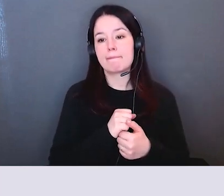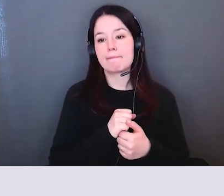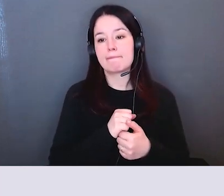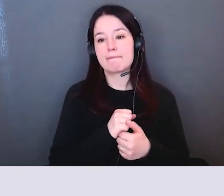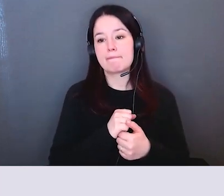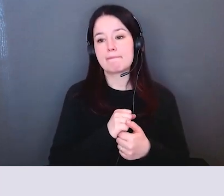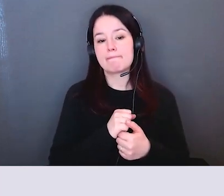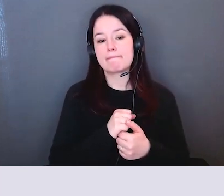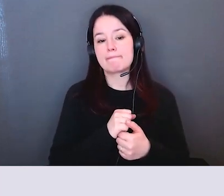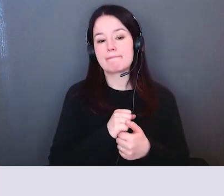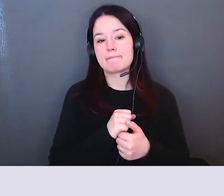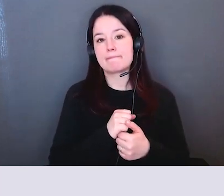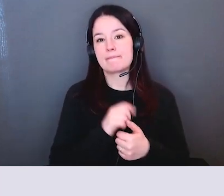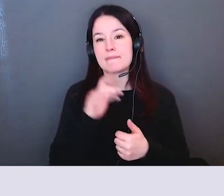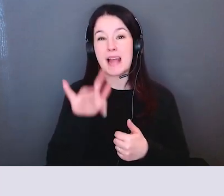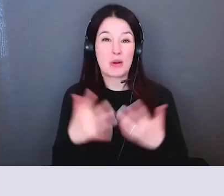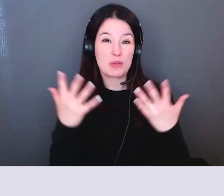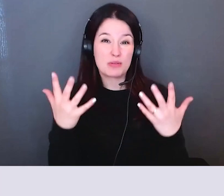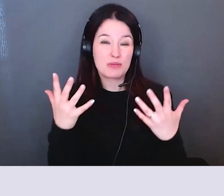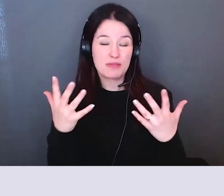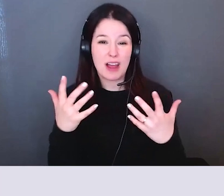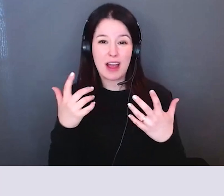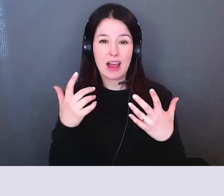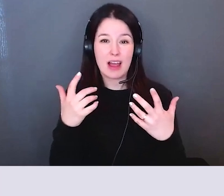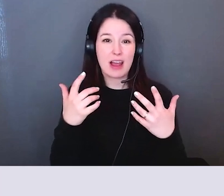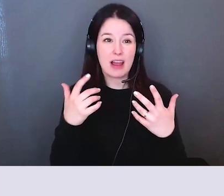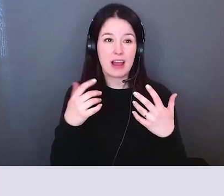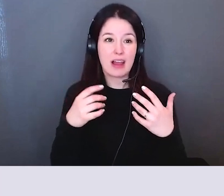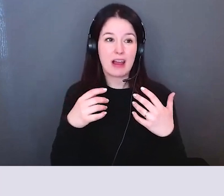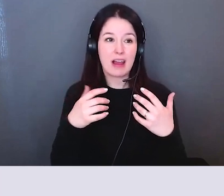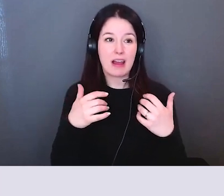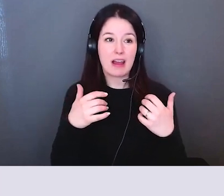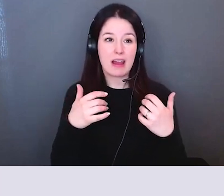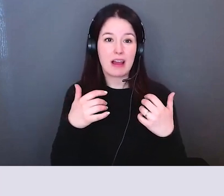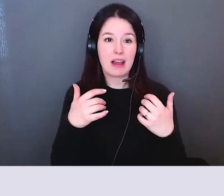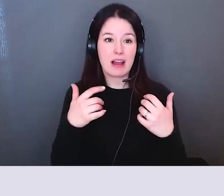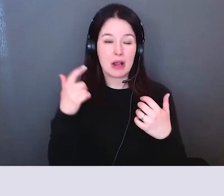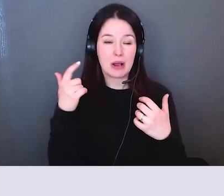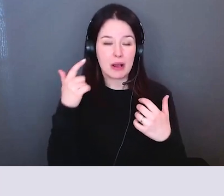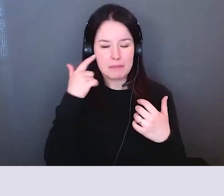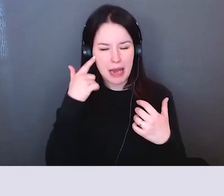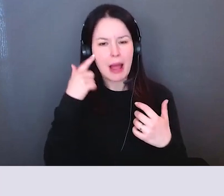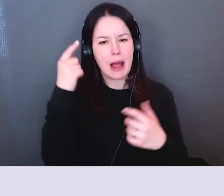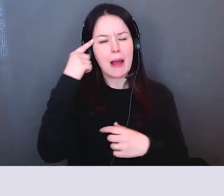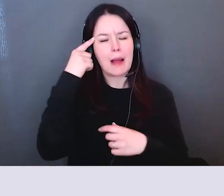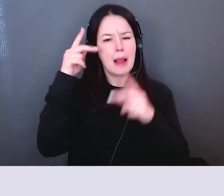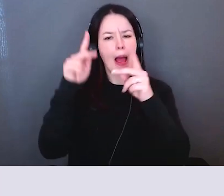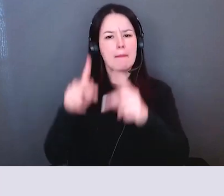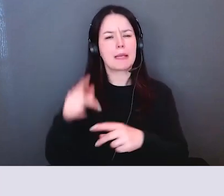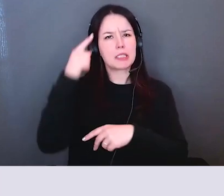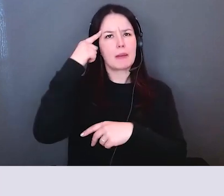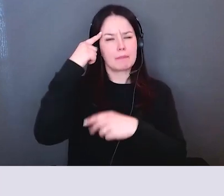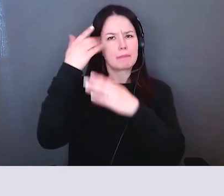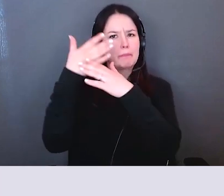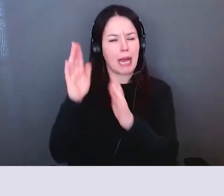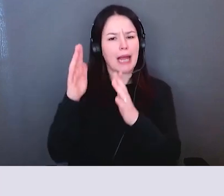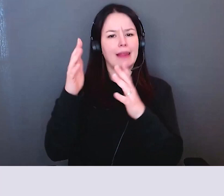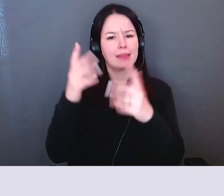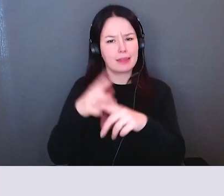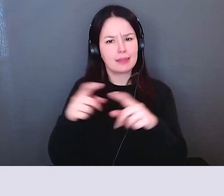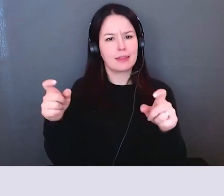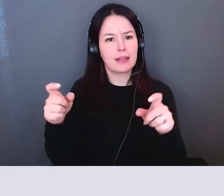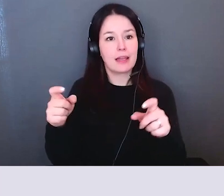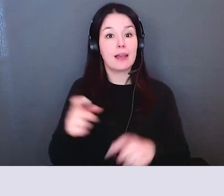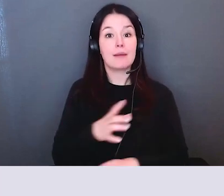vous devez vous poser à vous-même c'est qu'est-ce qui est considéré comme problème à régler dans la préoccupation de votre collègue